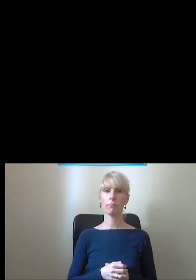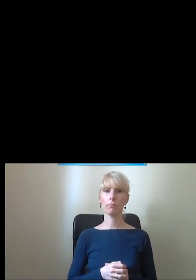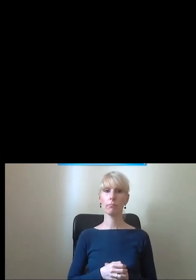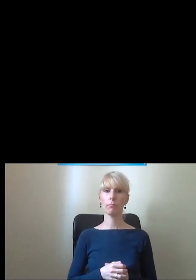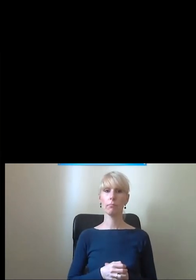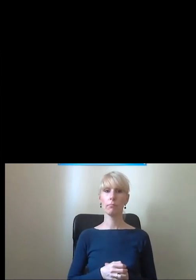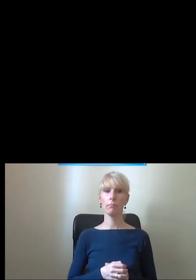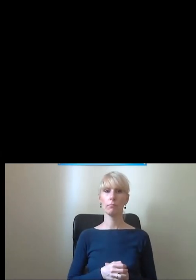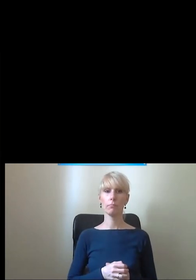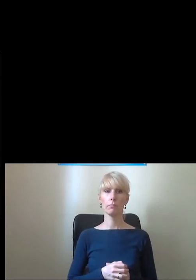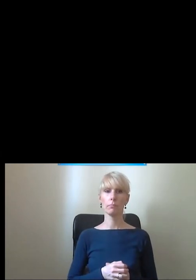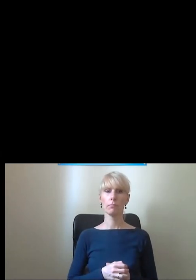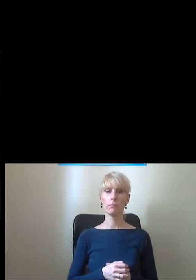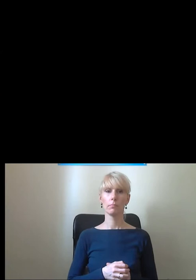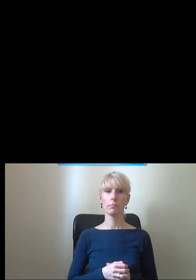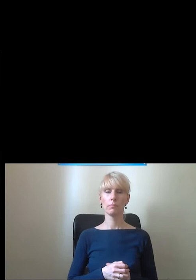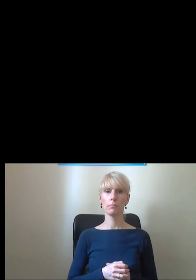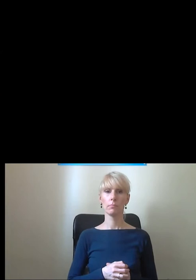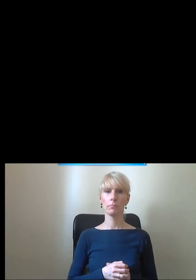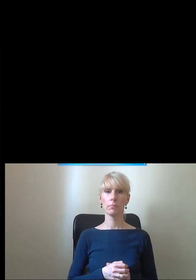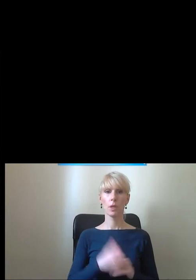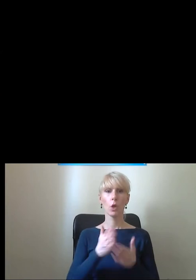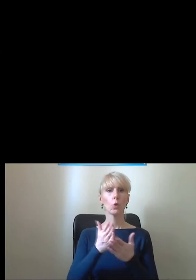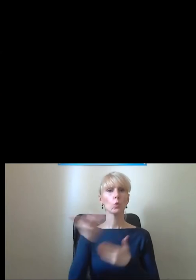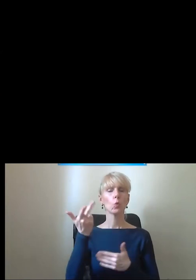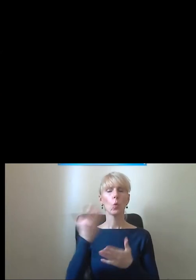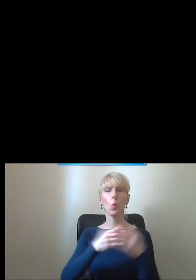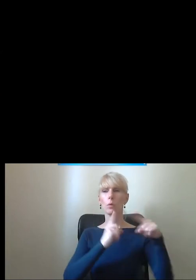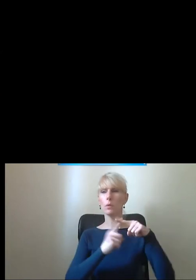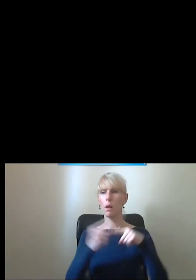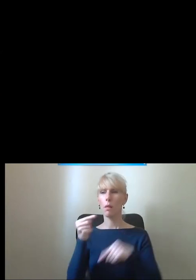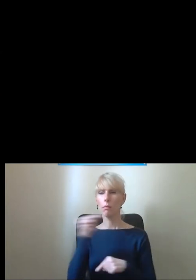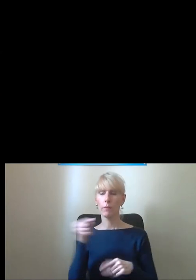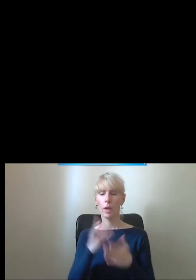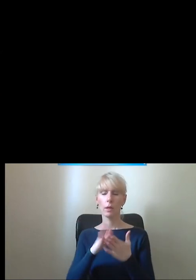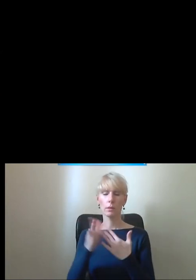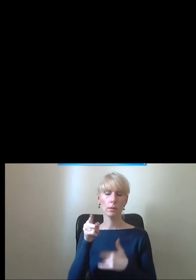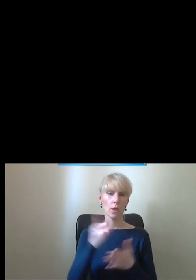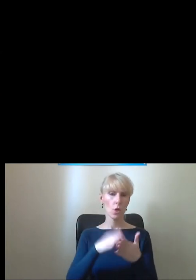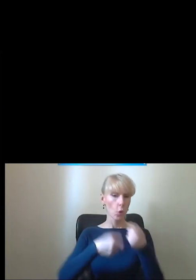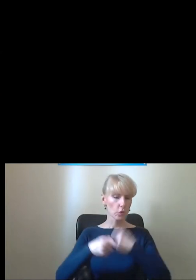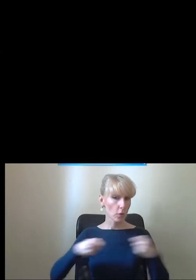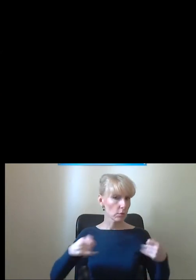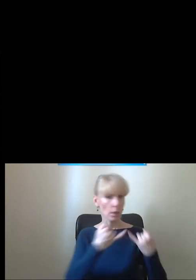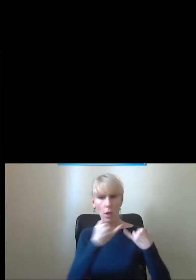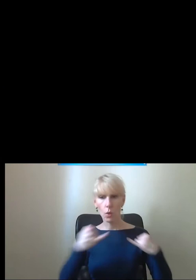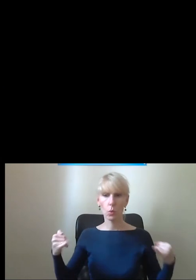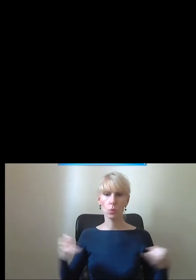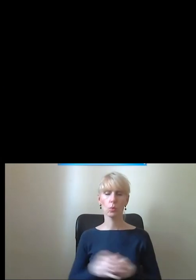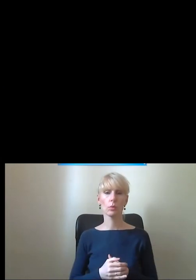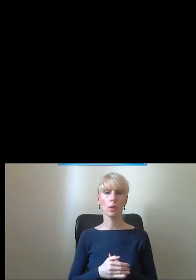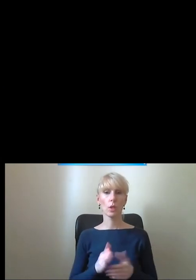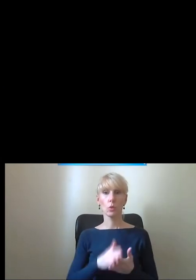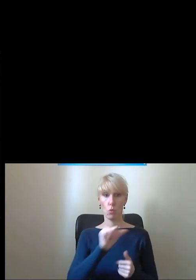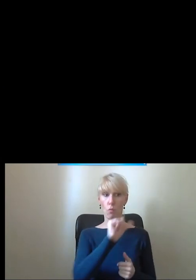wygląda podróżowanie i jakie zalety i wady mają różne rozwiązania. Też te, które sobie w pierwszej części, w